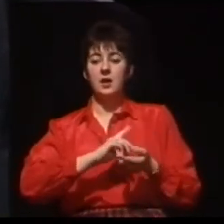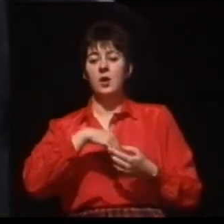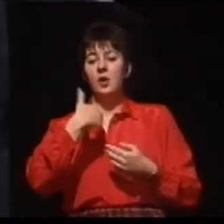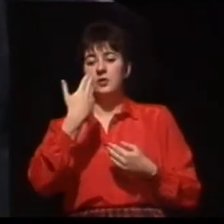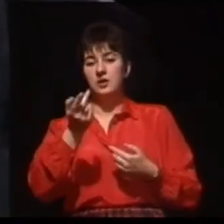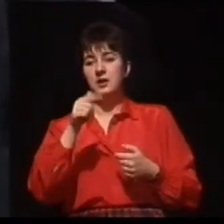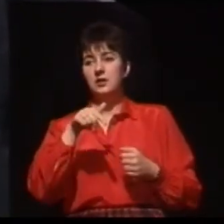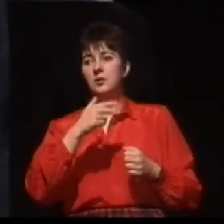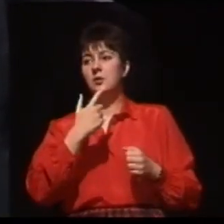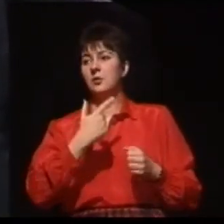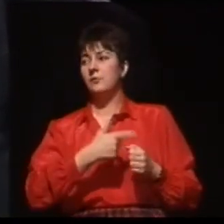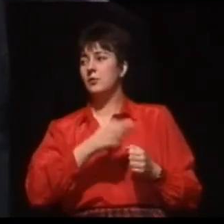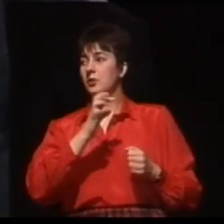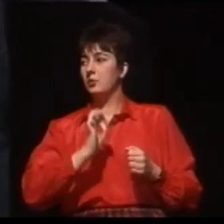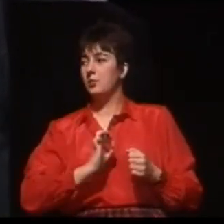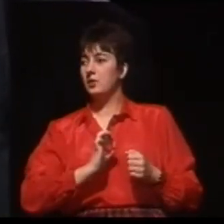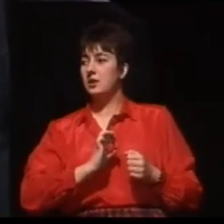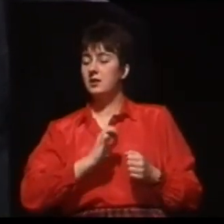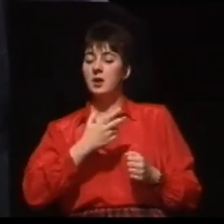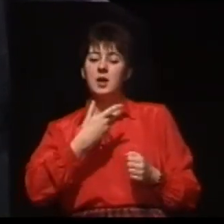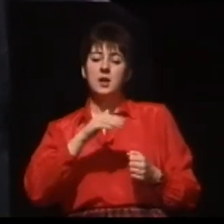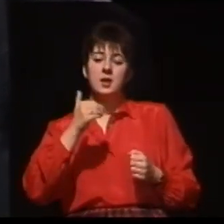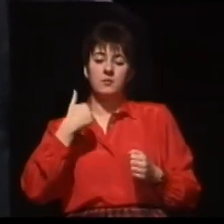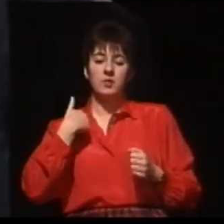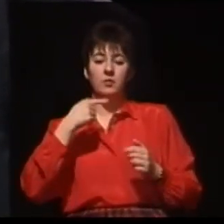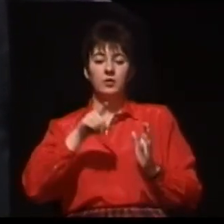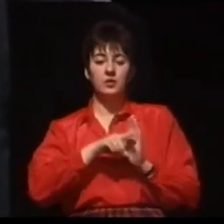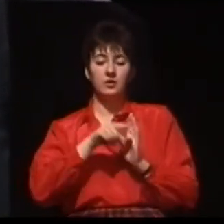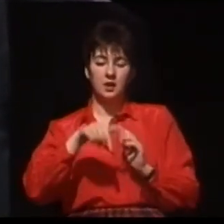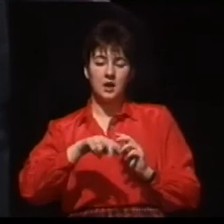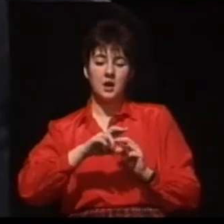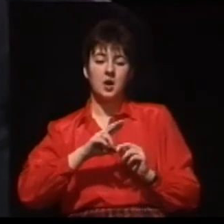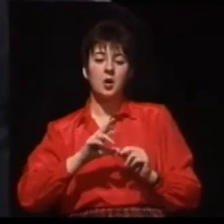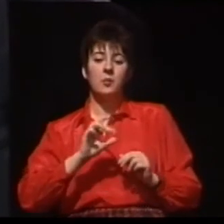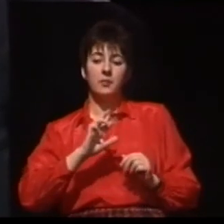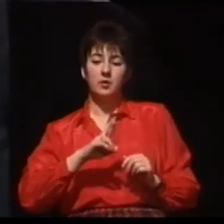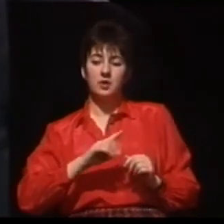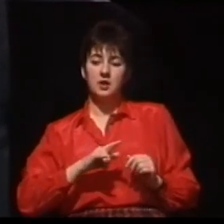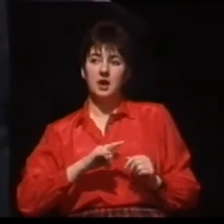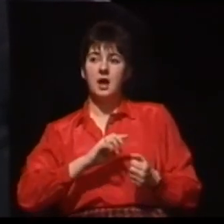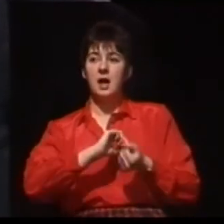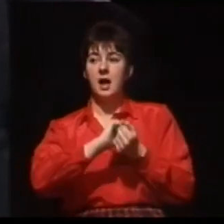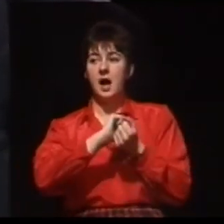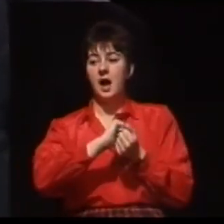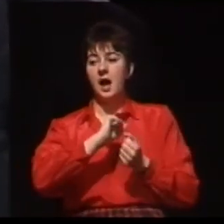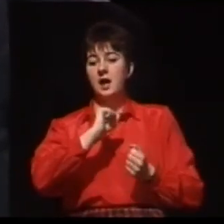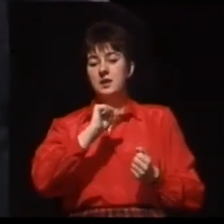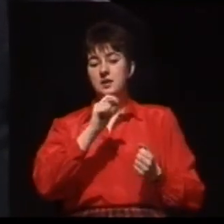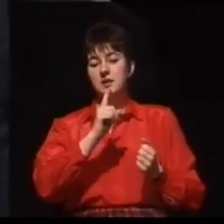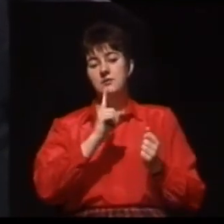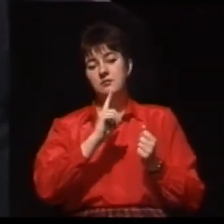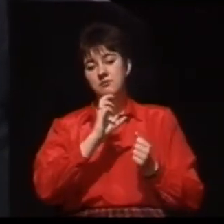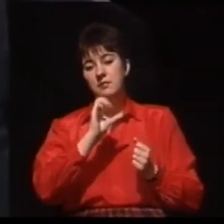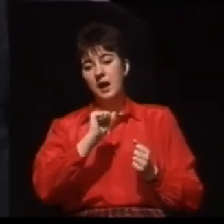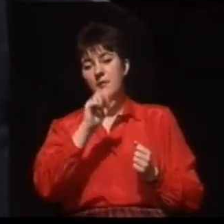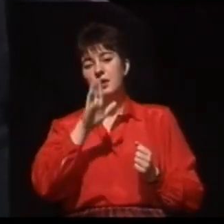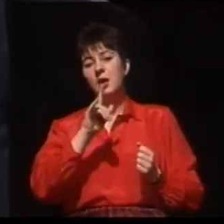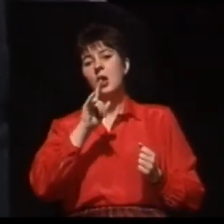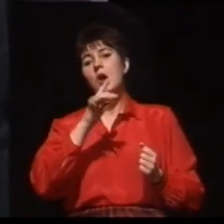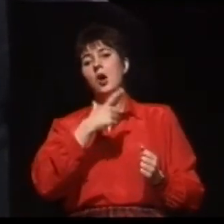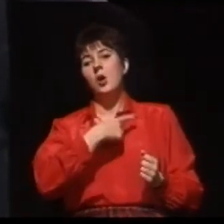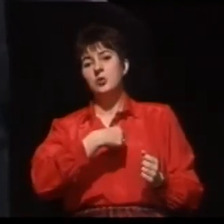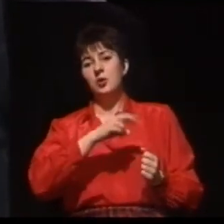żeby ktoś, kto się kwalifikował, odszedł z naszego ośrodka z tego powodu, że nie